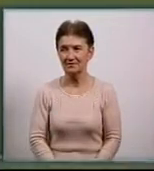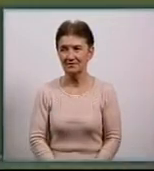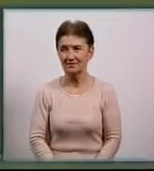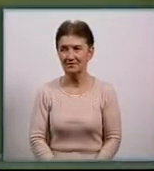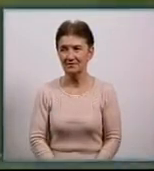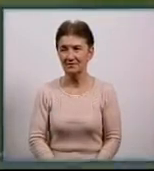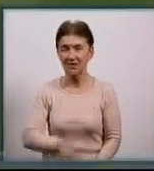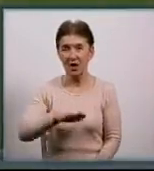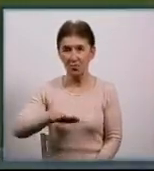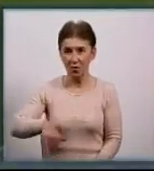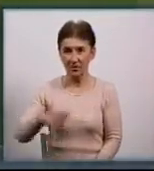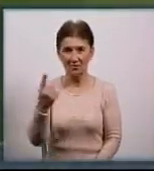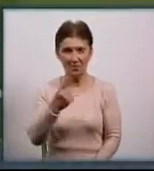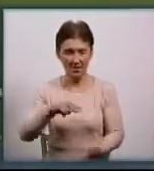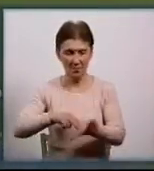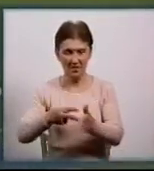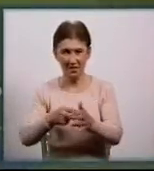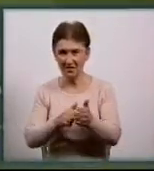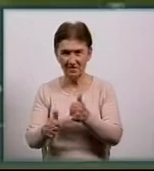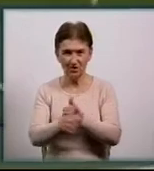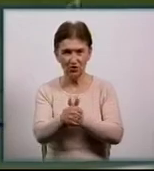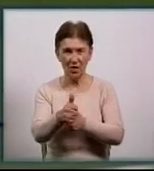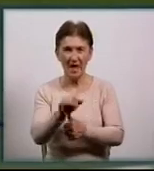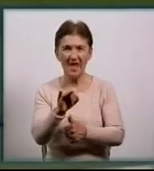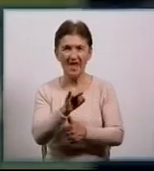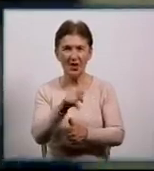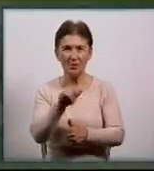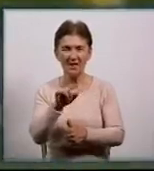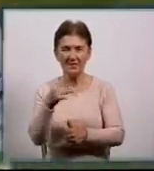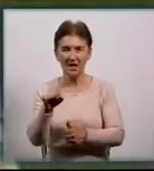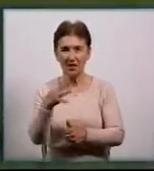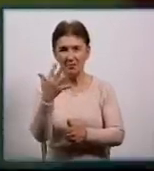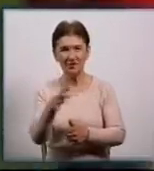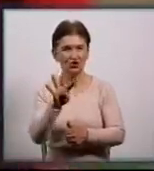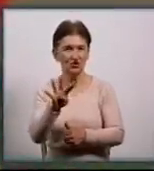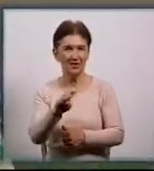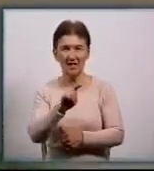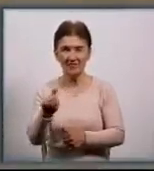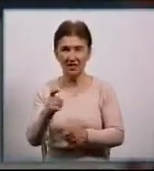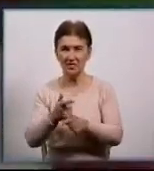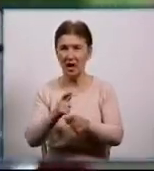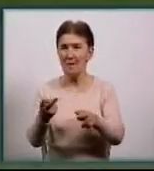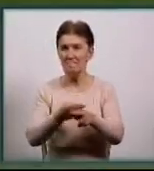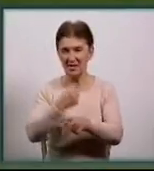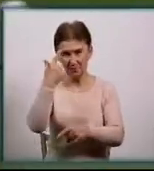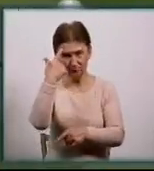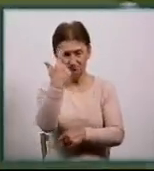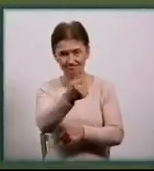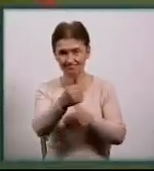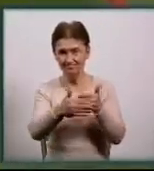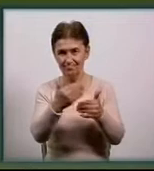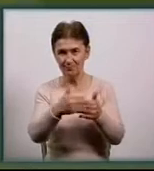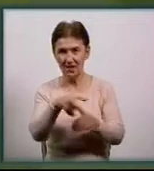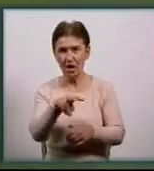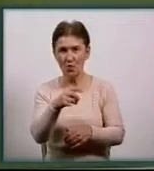Потім на перший план вийшов арбітр матчу Ігор Пасхал. На 54-й хвилині друге попередження отримав гравець Левів Іван